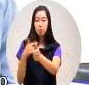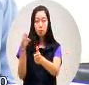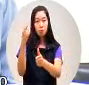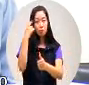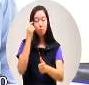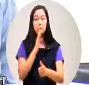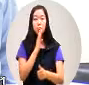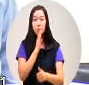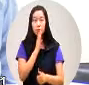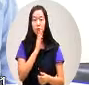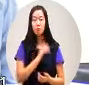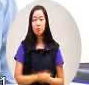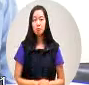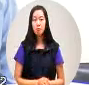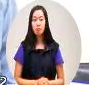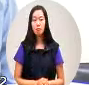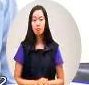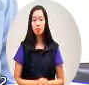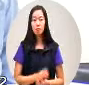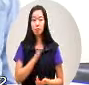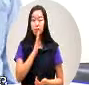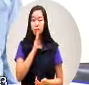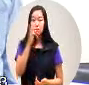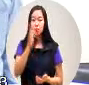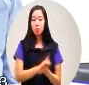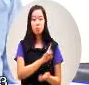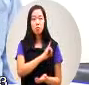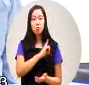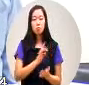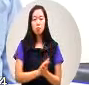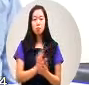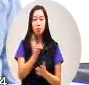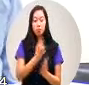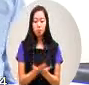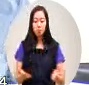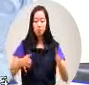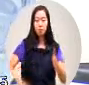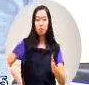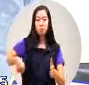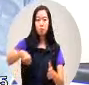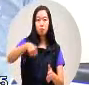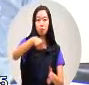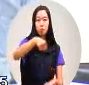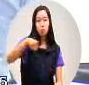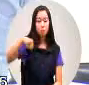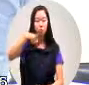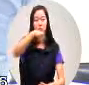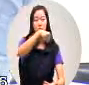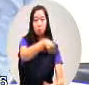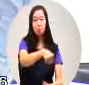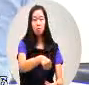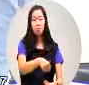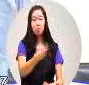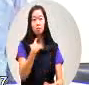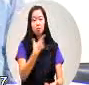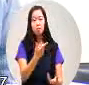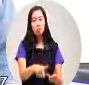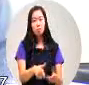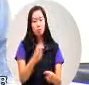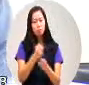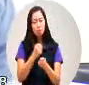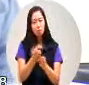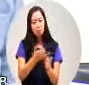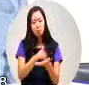是拿着统治到别的地方拿到家里那么既然有预算既然有执行